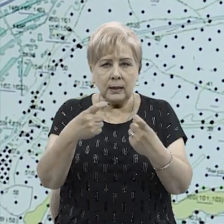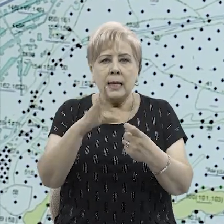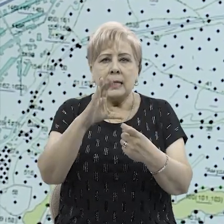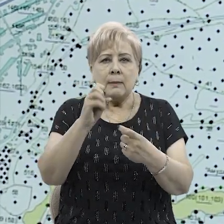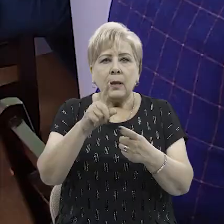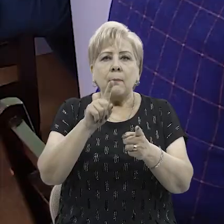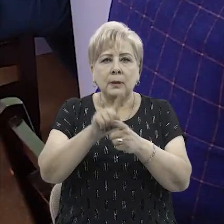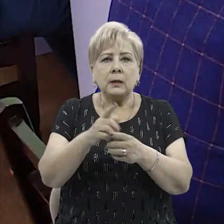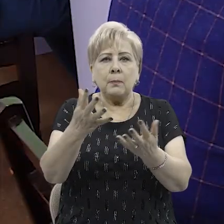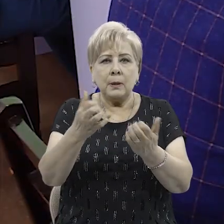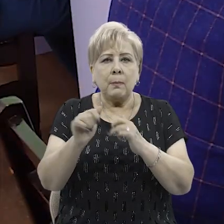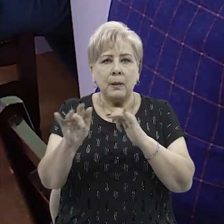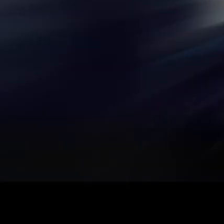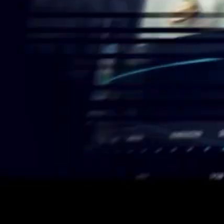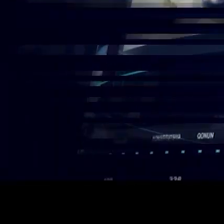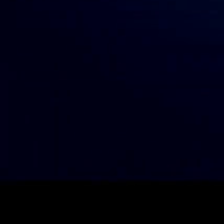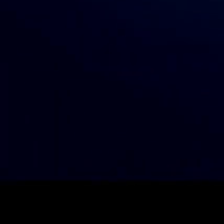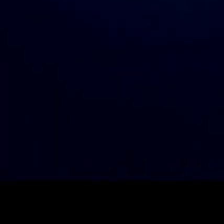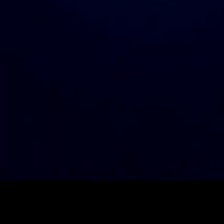вносимой предпринимателями в данную систему.